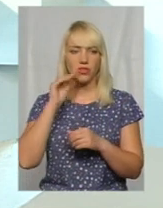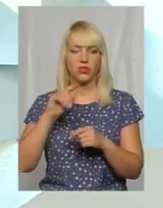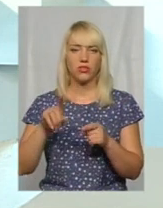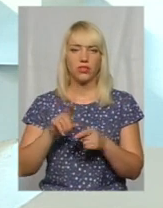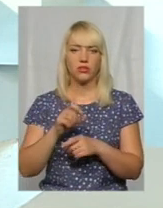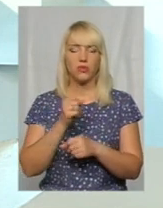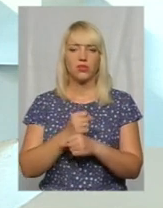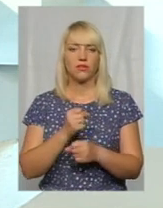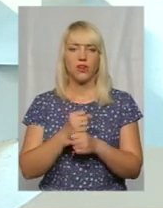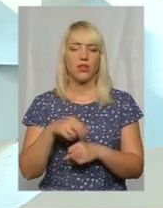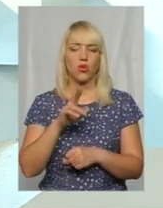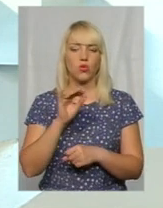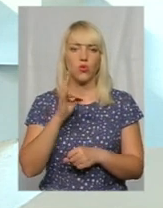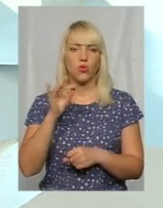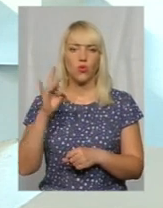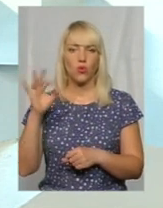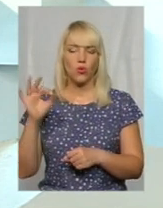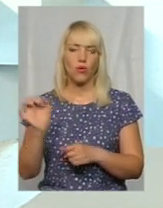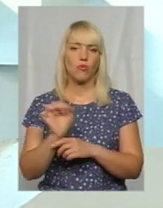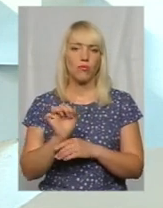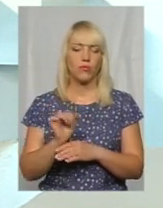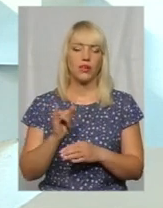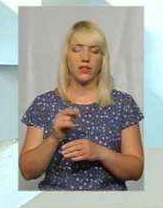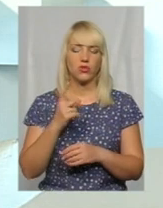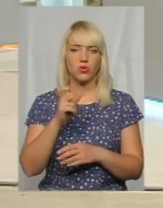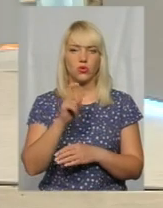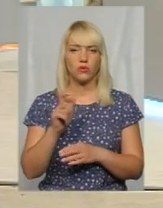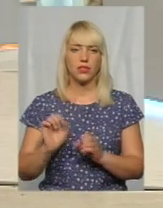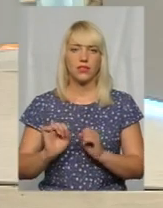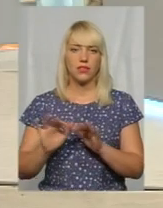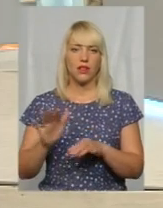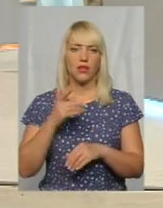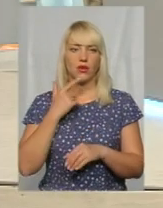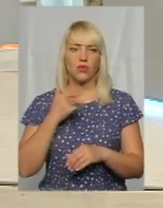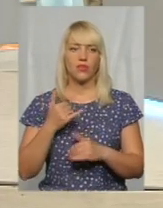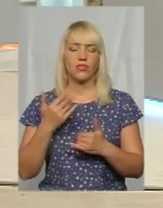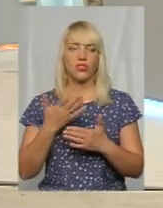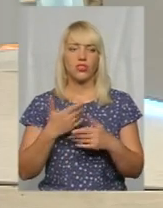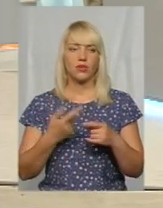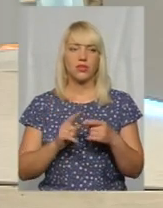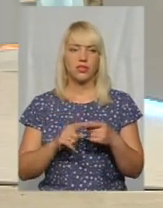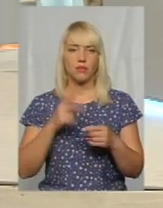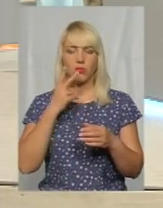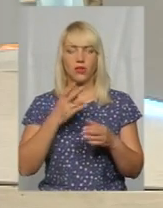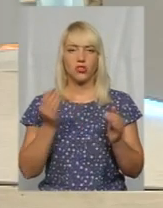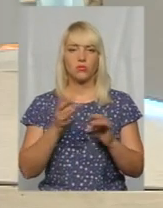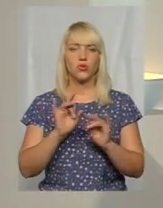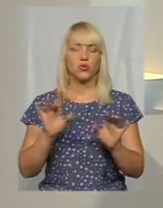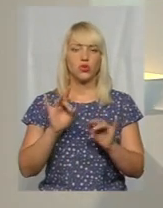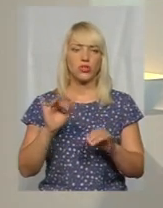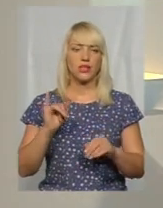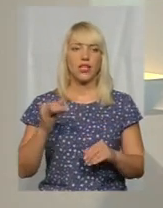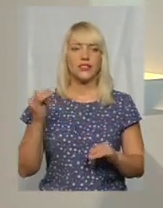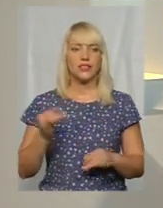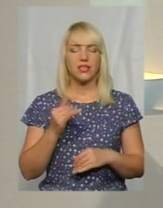працював доноромобіль і заготовили 100 донорів, здали кров. Ми ще про це поговоримо, побачимо про цей сюжет. Пані Лесю,